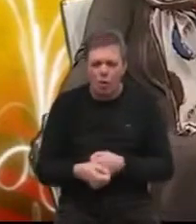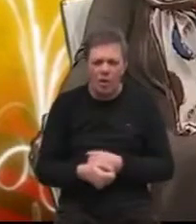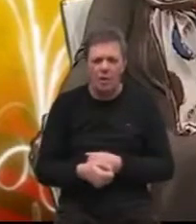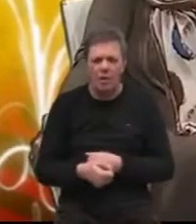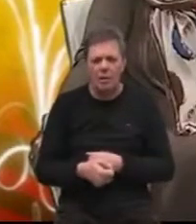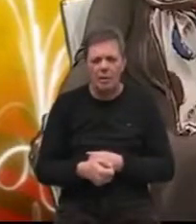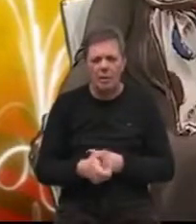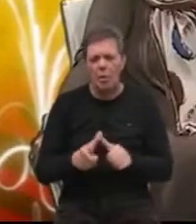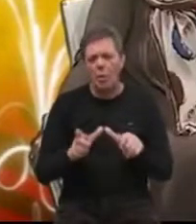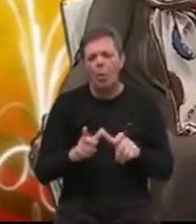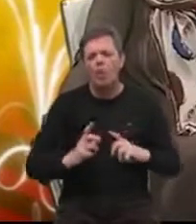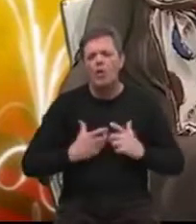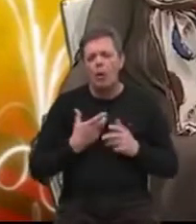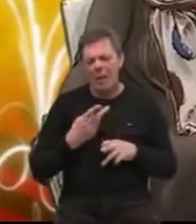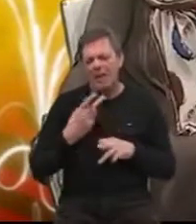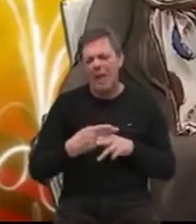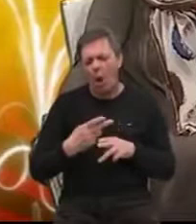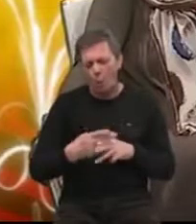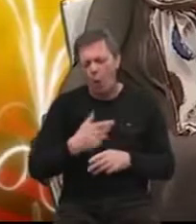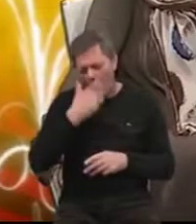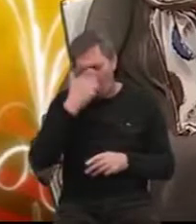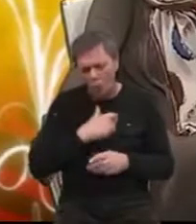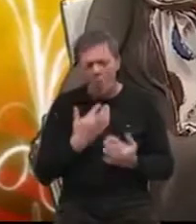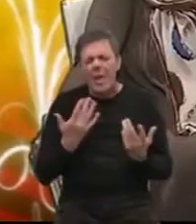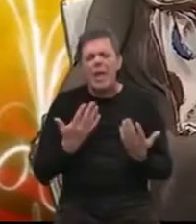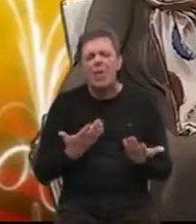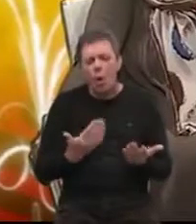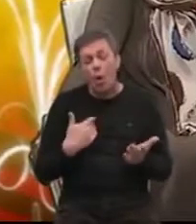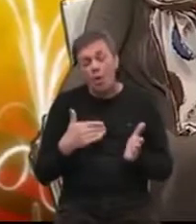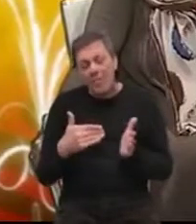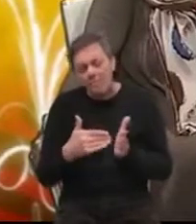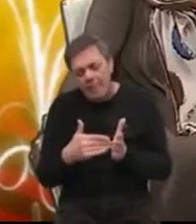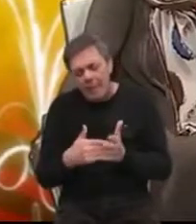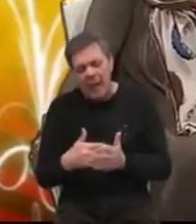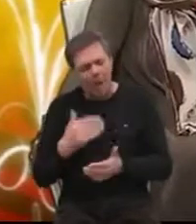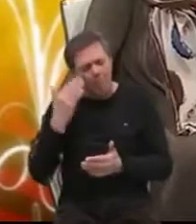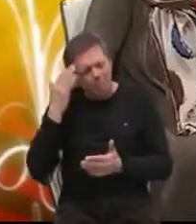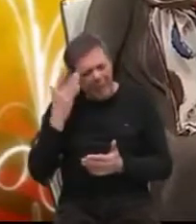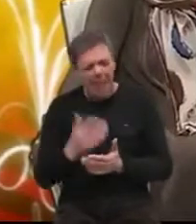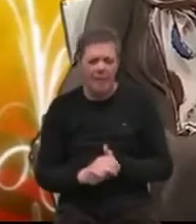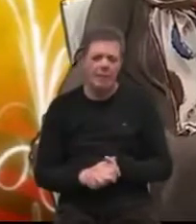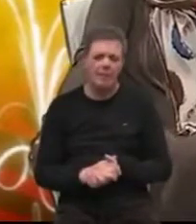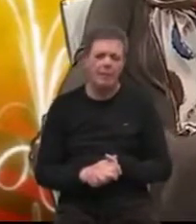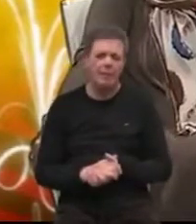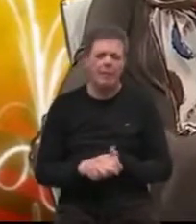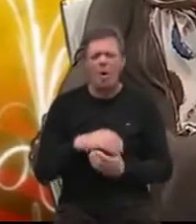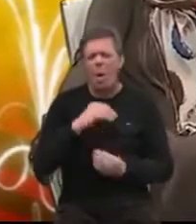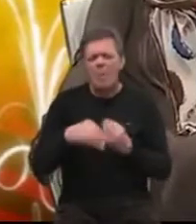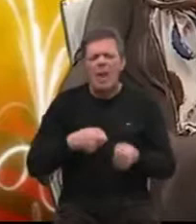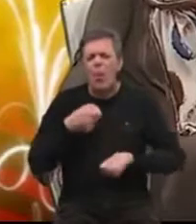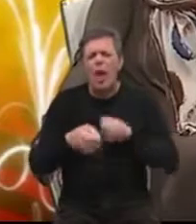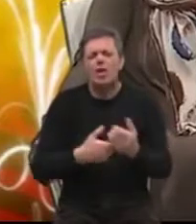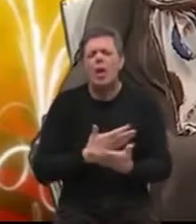život sa oboljelom osobom i koliko se uopće treba brige. Znači, obitelj ulaže